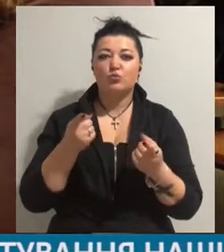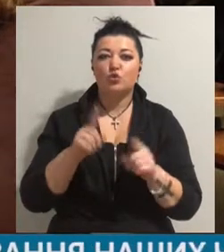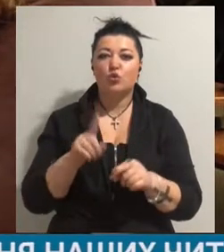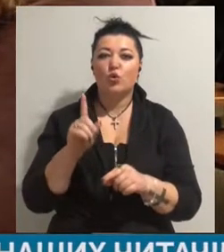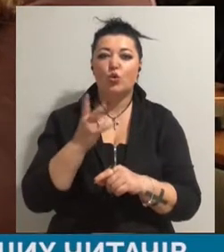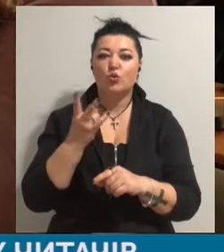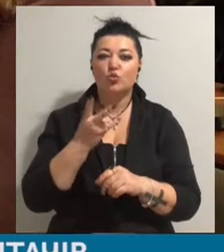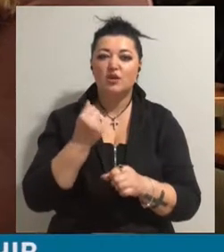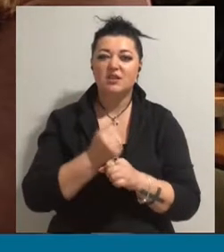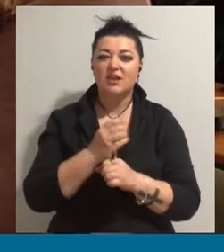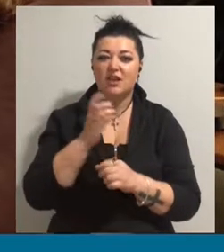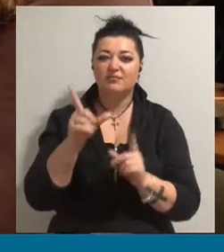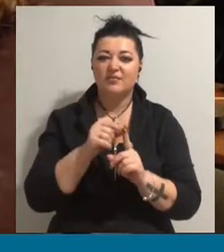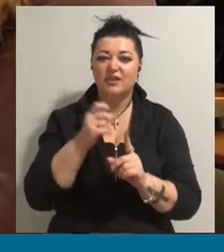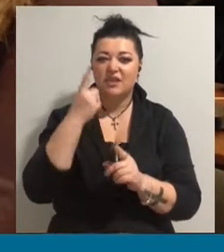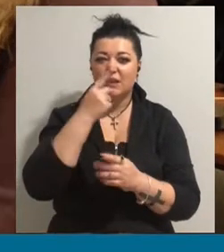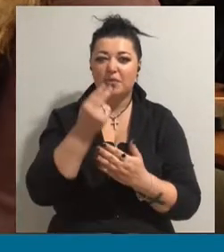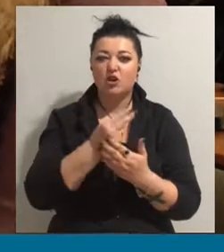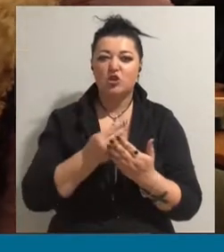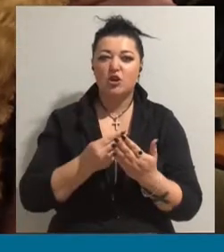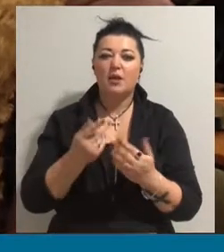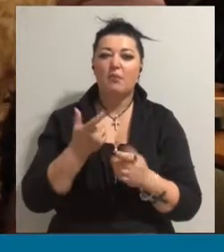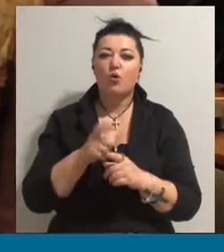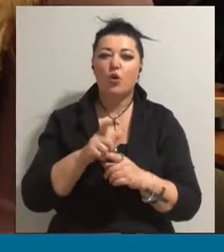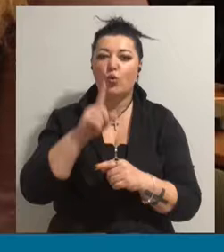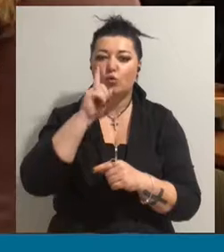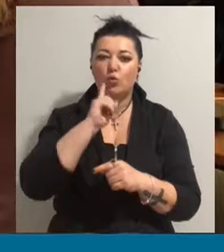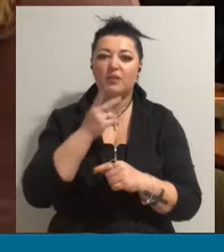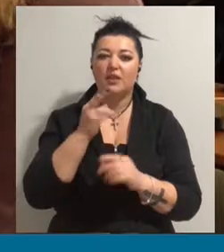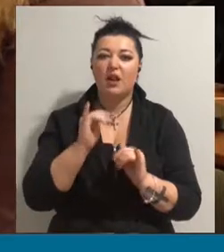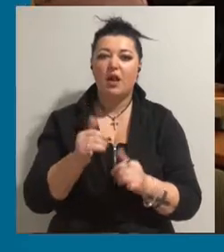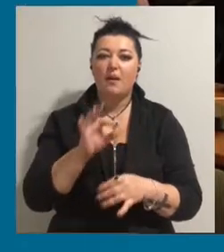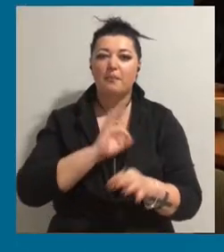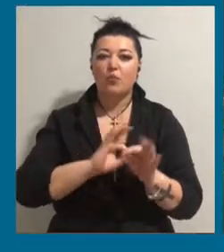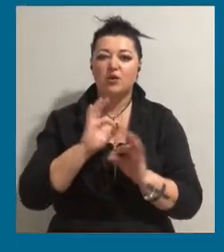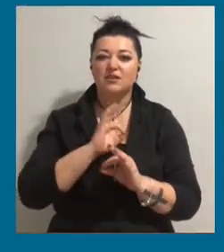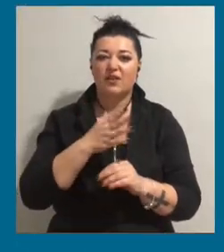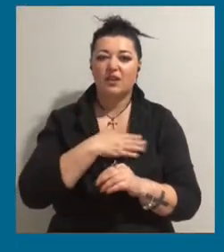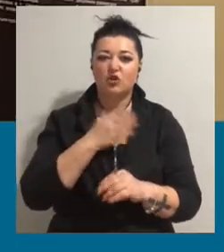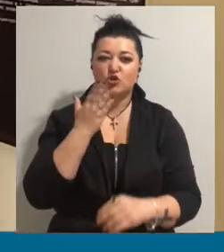зображення більш удобним для використання наших читателів.